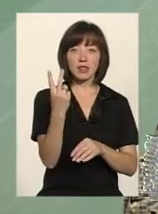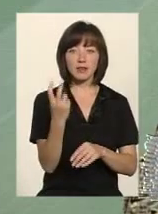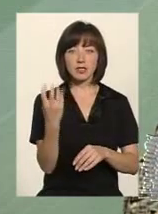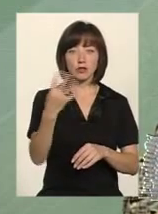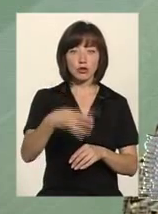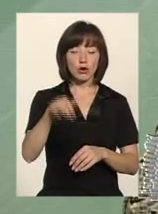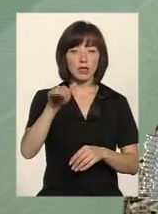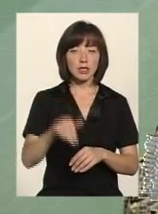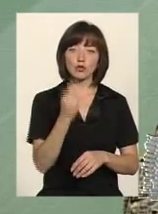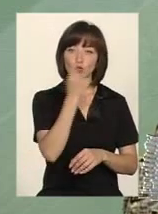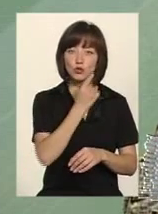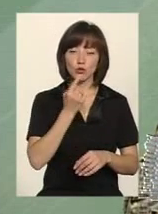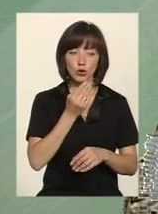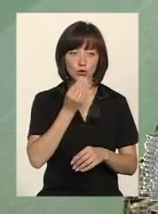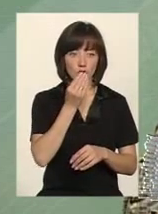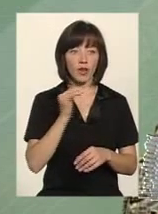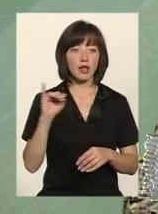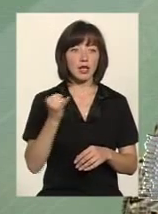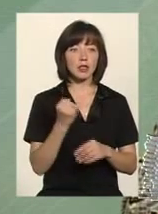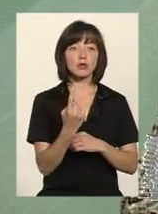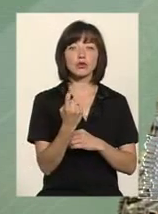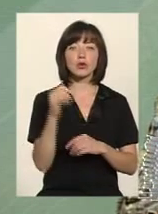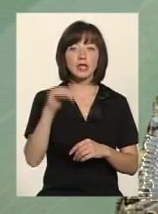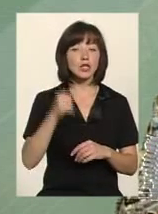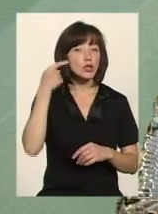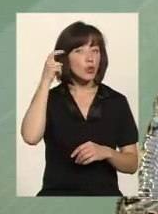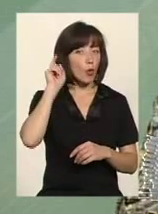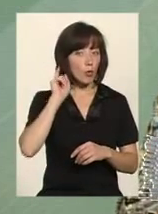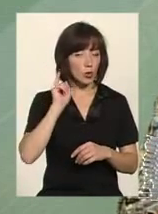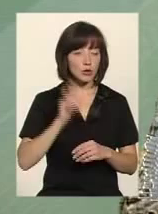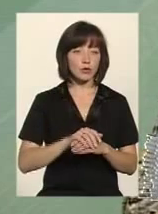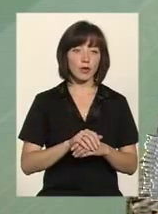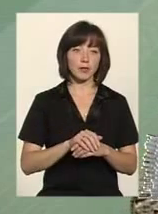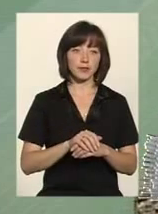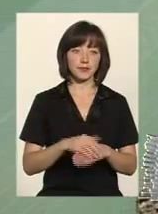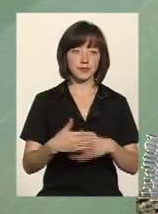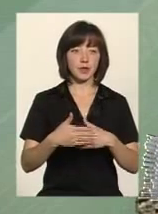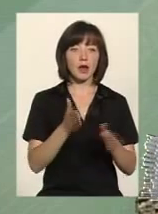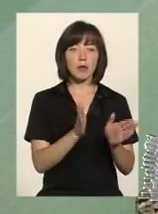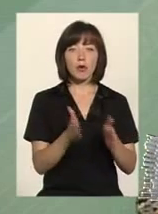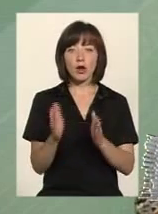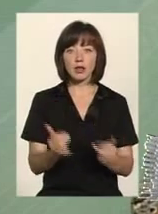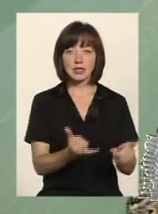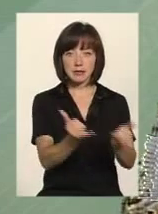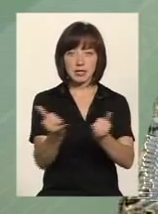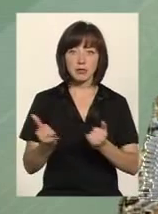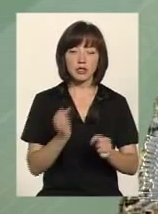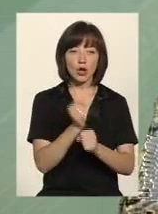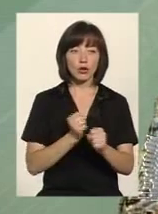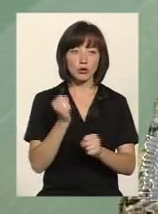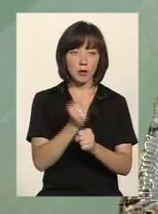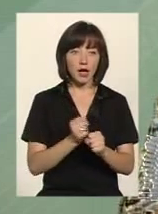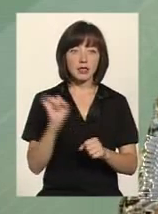тисяч на зубопротезування і 100 тисяч на слухопротезування. Порядок забезпечення розробляється.